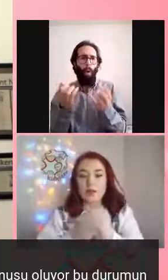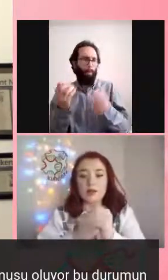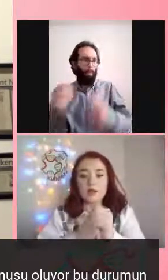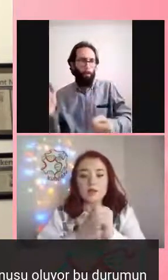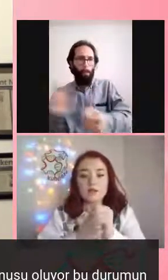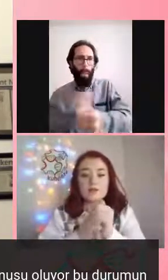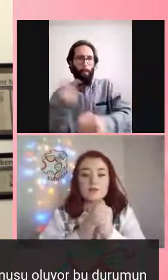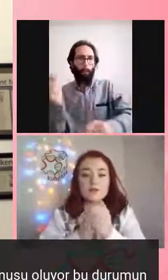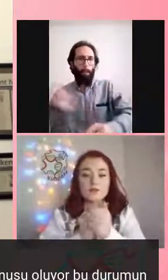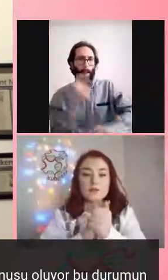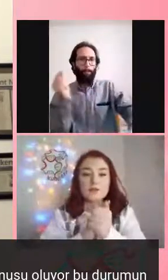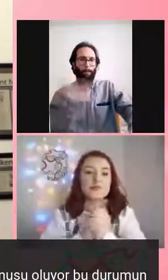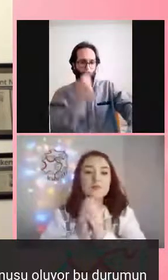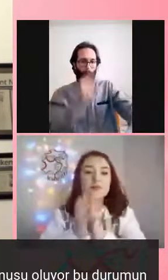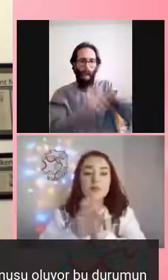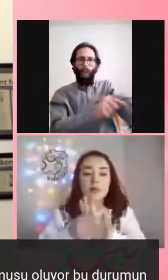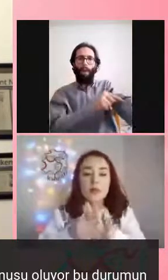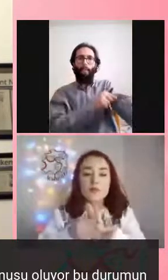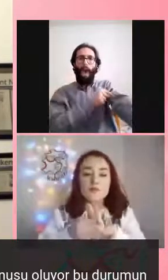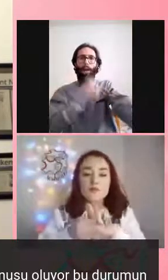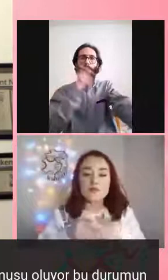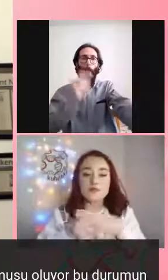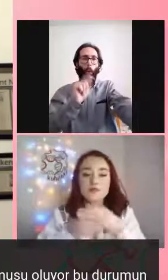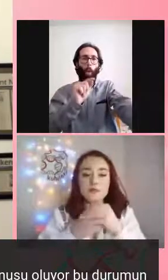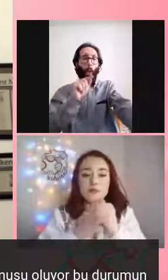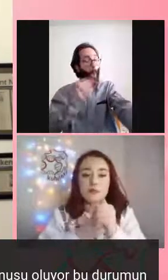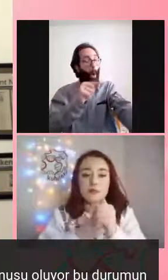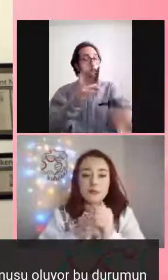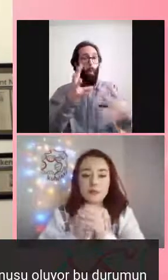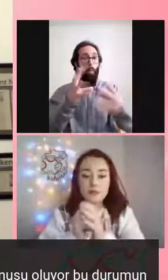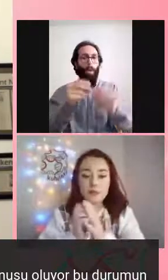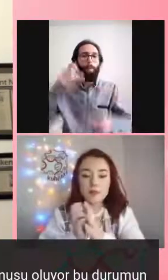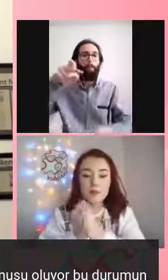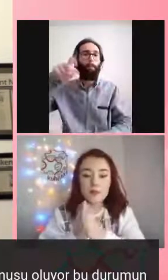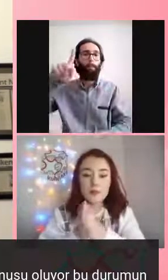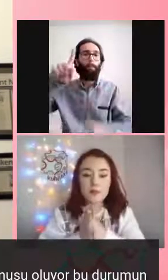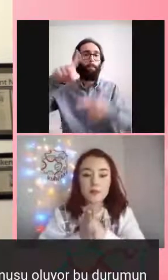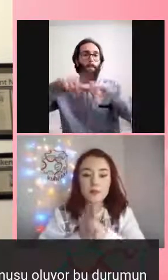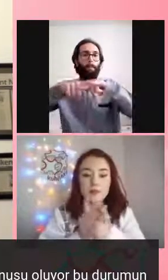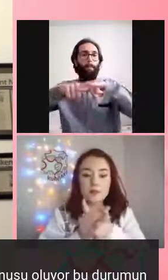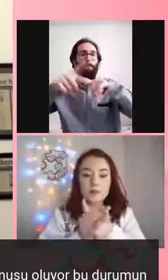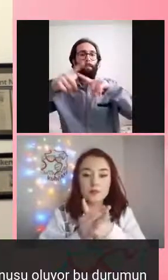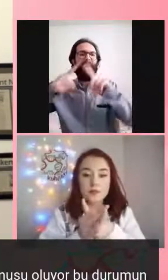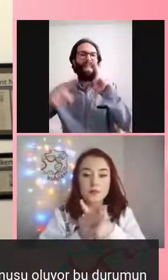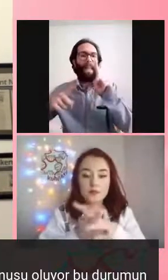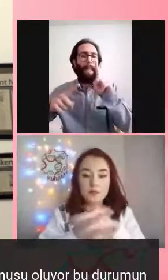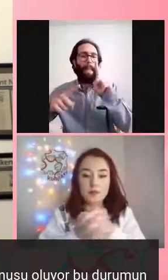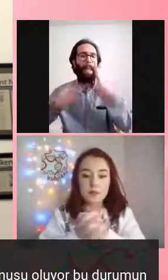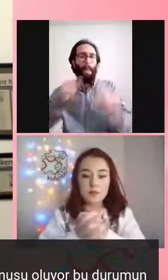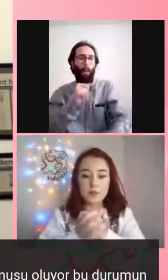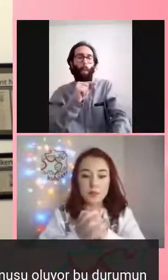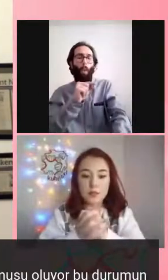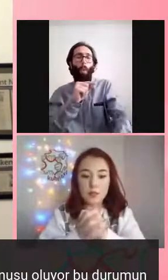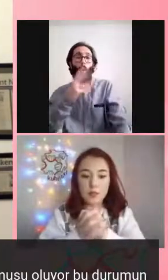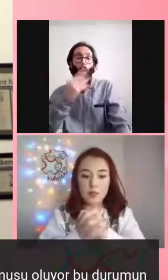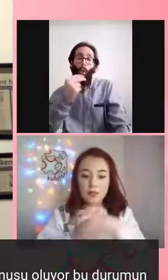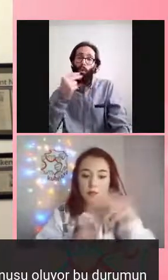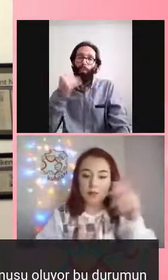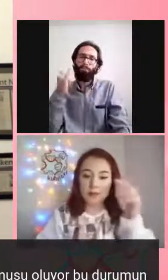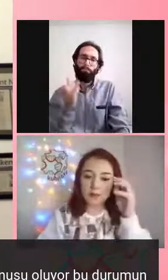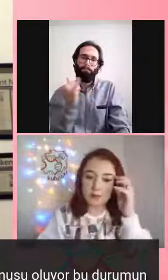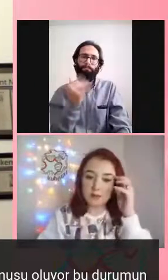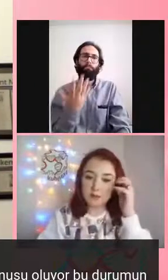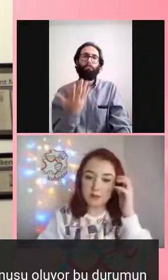pis bir şey yani uzun süre yatakta yatan hastalarda bile olan bir şey ki sen